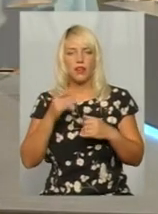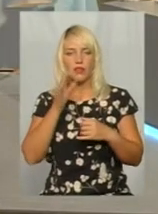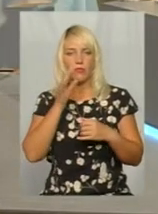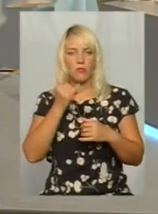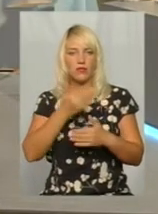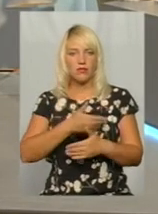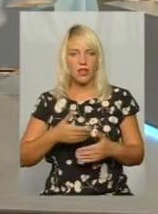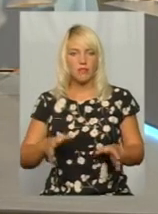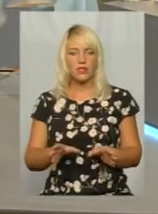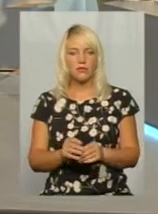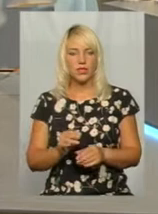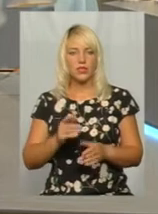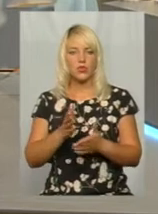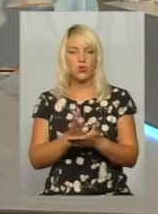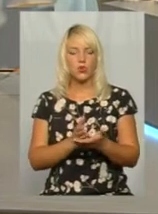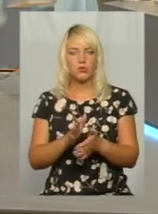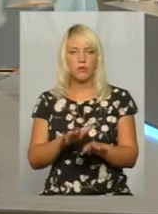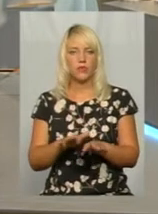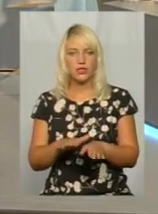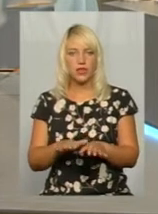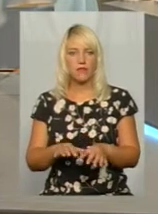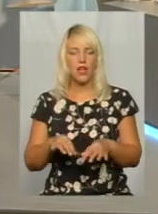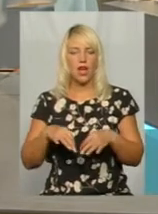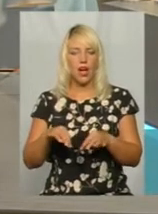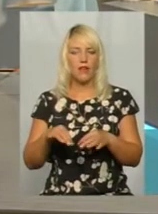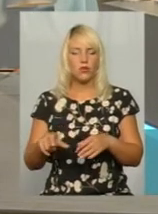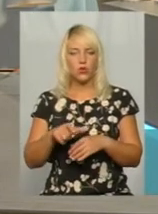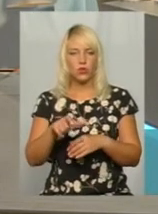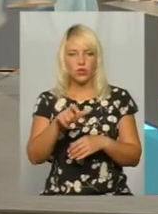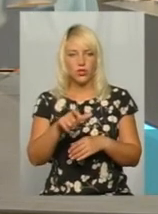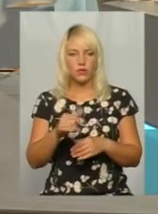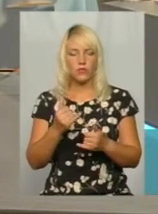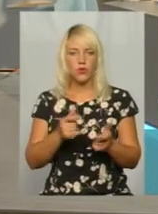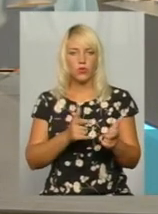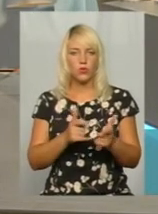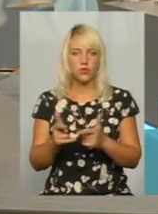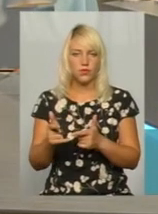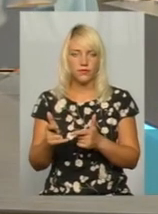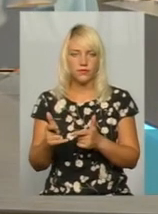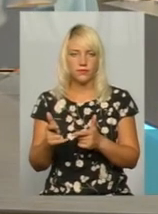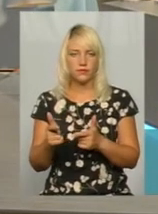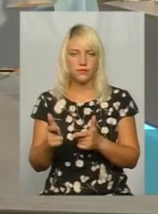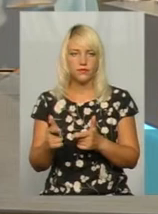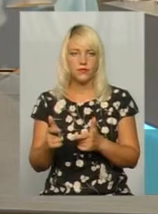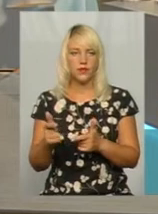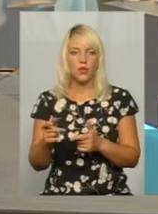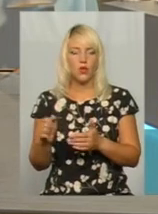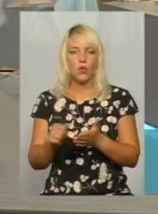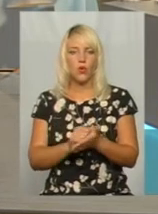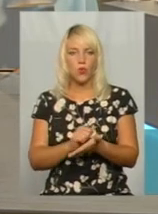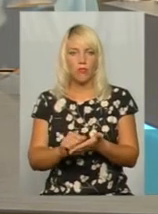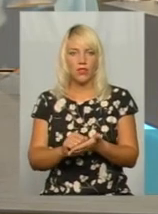спільно з Службою місцевих автомобільних доріг готуються документи,